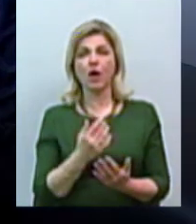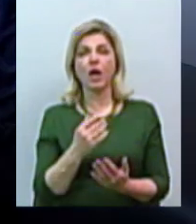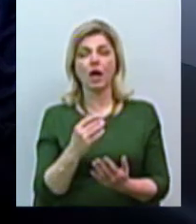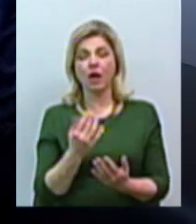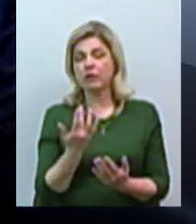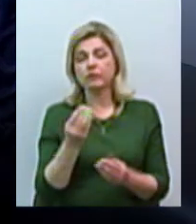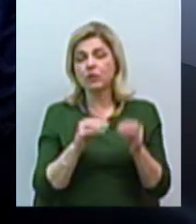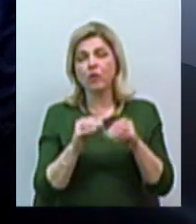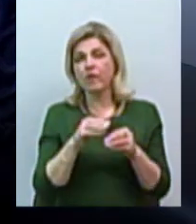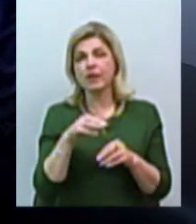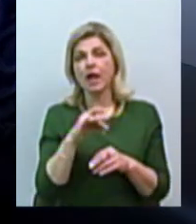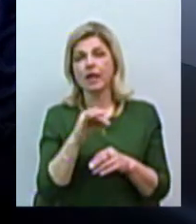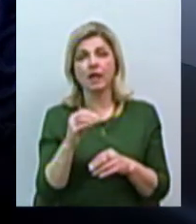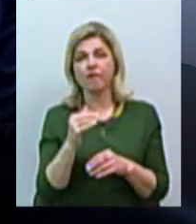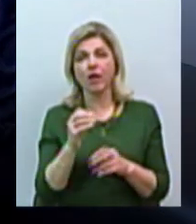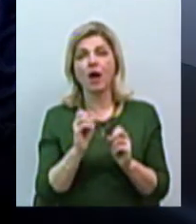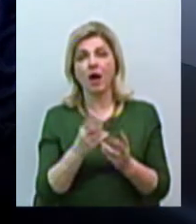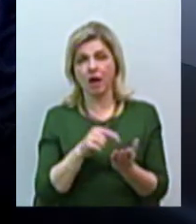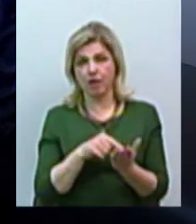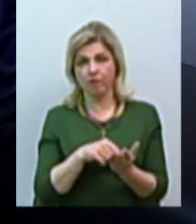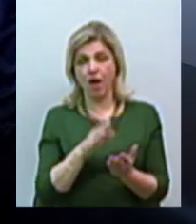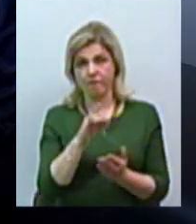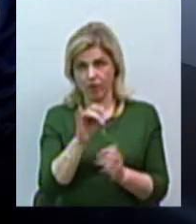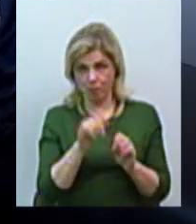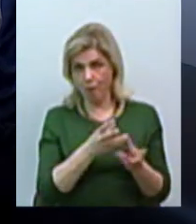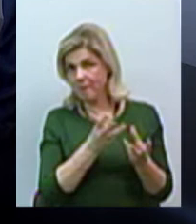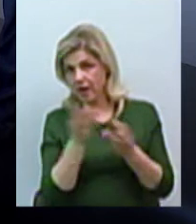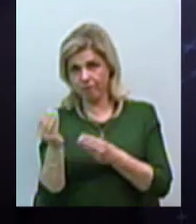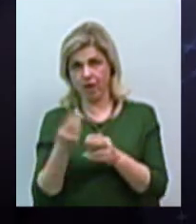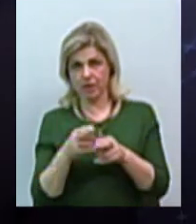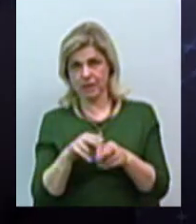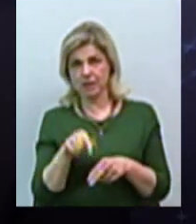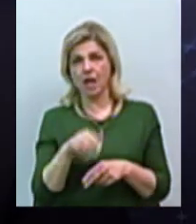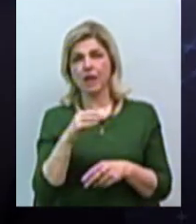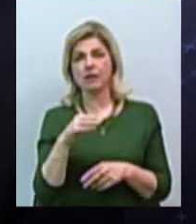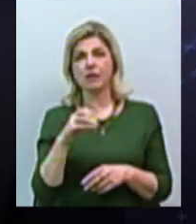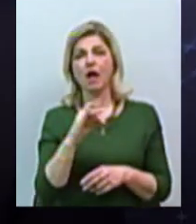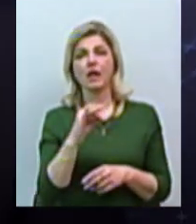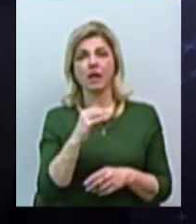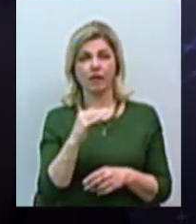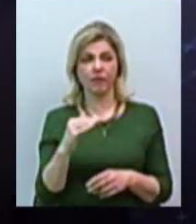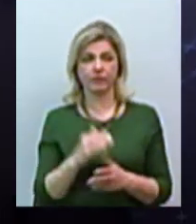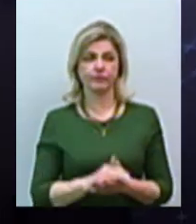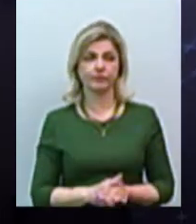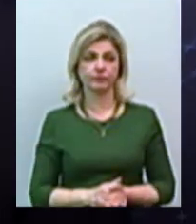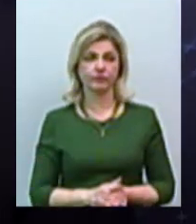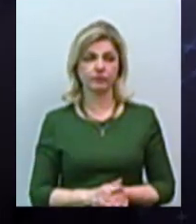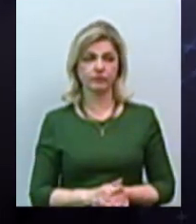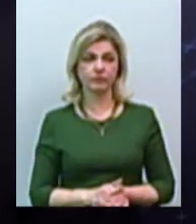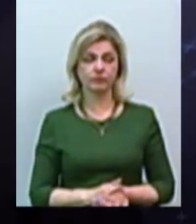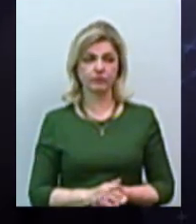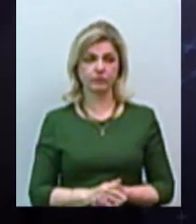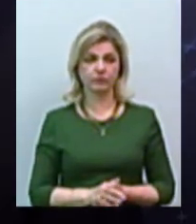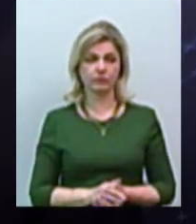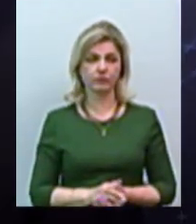тариф. А ви можете якось впливати на цей тариф? Добре, що вона визначає. А ви